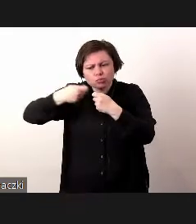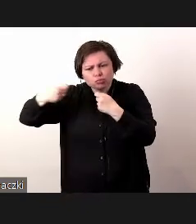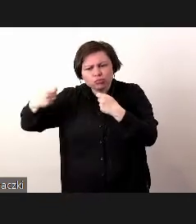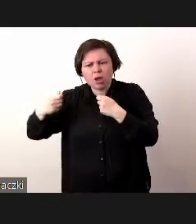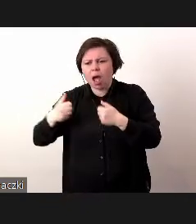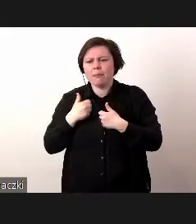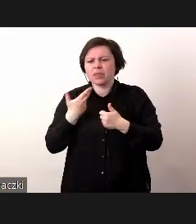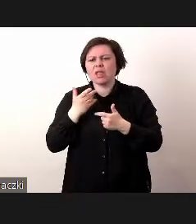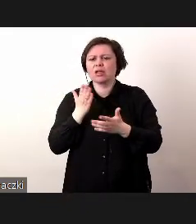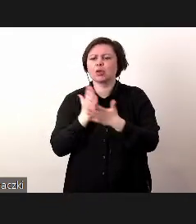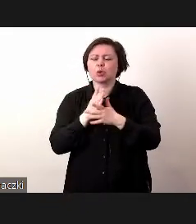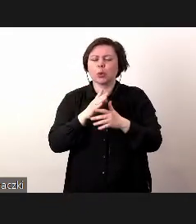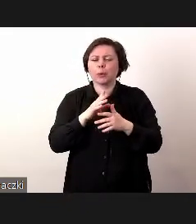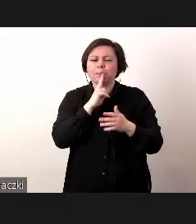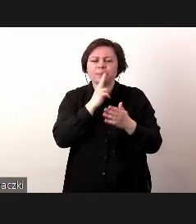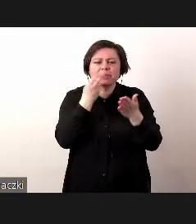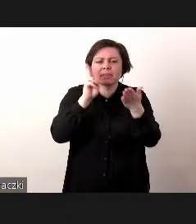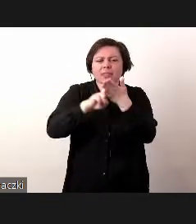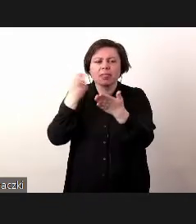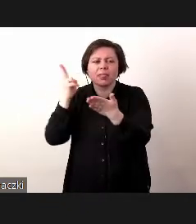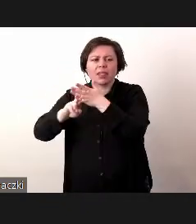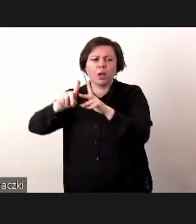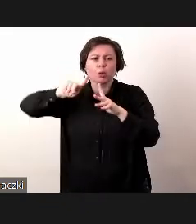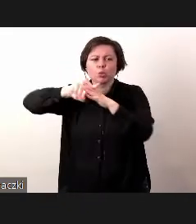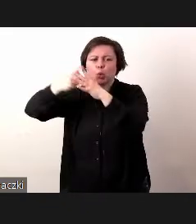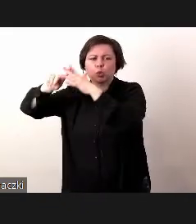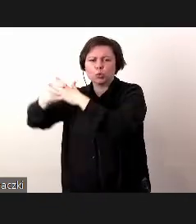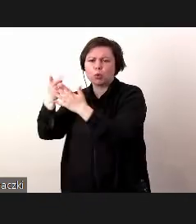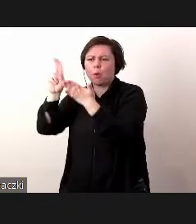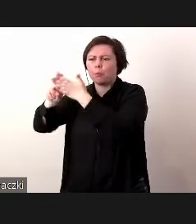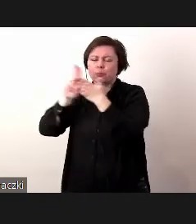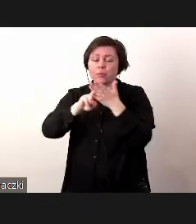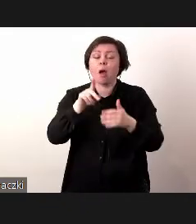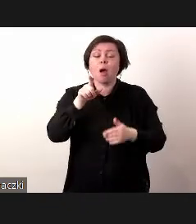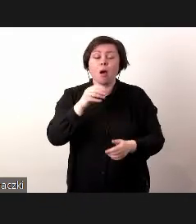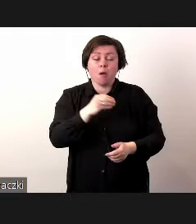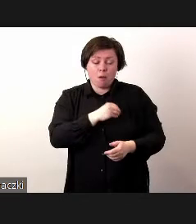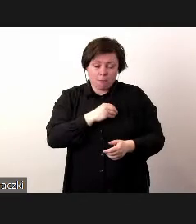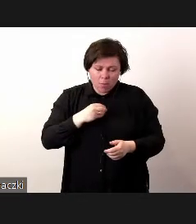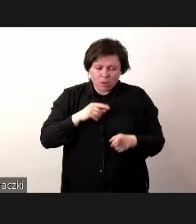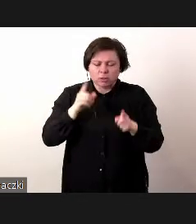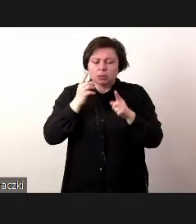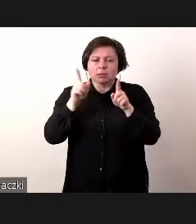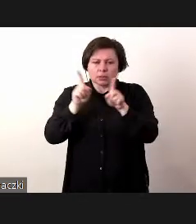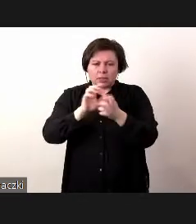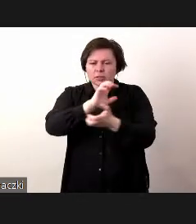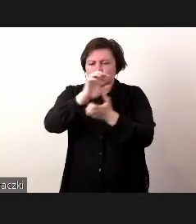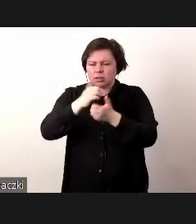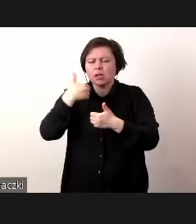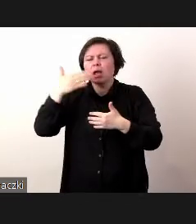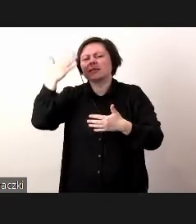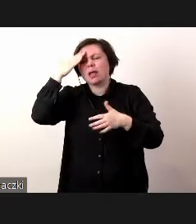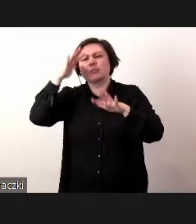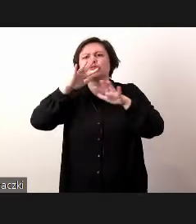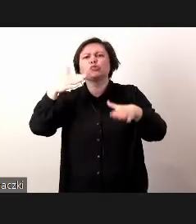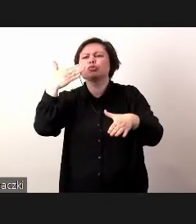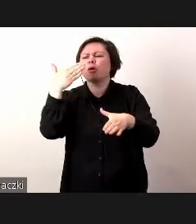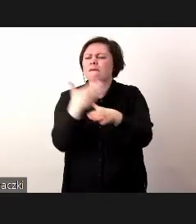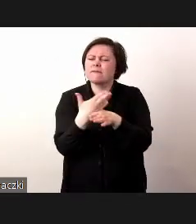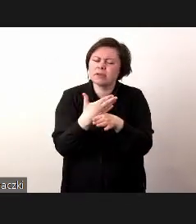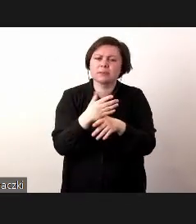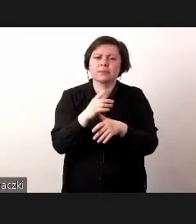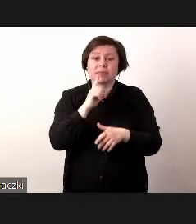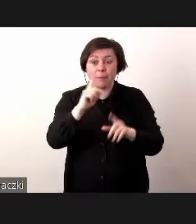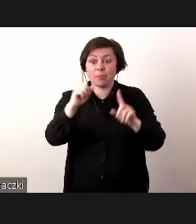niż po prostu łatanie dziur. Dlatego, że w Polsce i zresztą też na świecie jest na bardzo wiele firm, które naprawdę